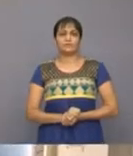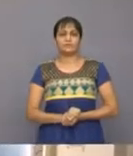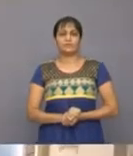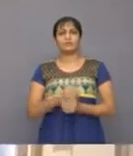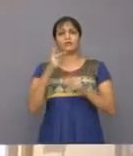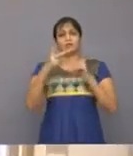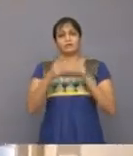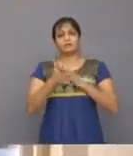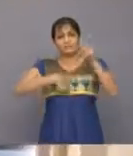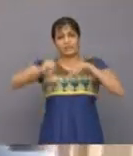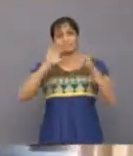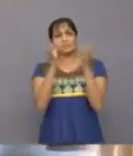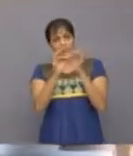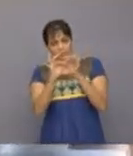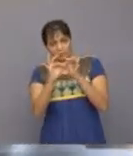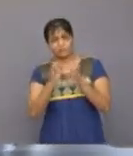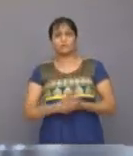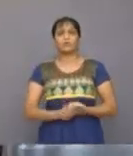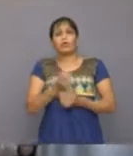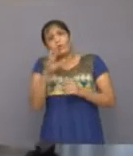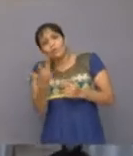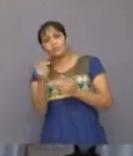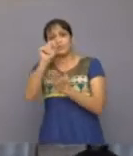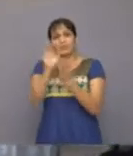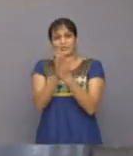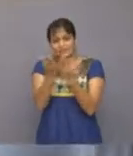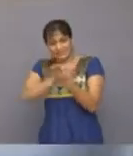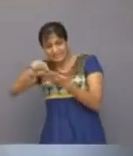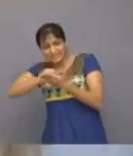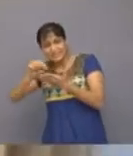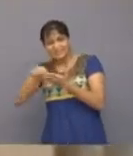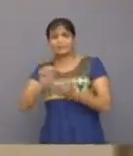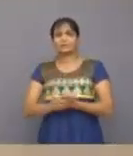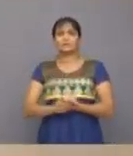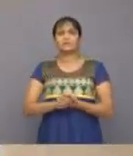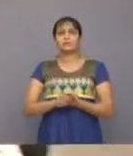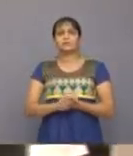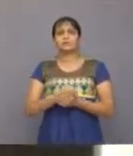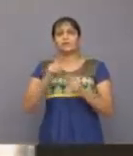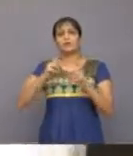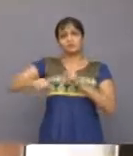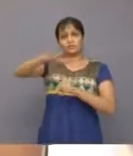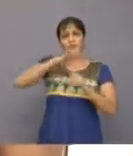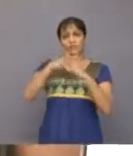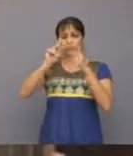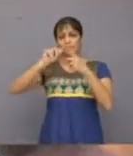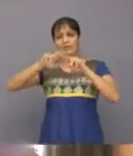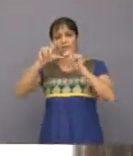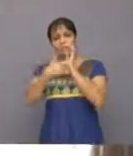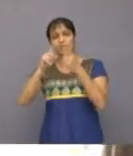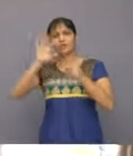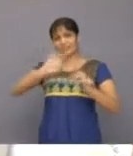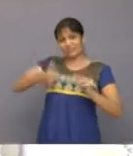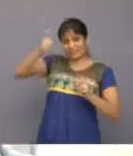सांकेतिक बाचा दूभाशिय सेवा कथा राइटिंग पैड के लिए समाज कल्यान अधिकारी को सल्व मंजिल